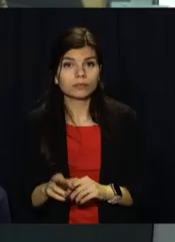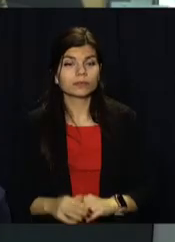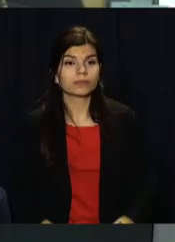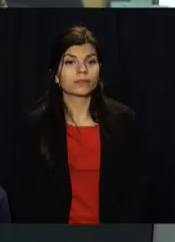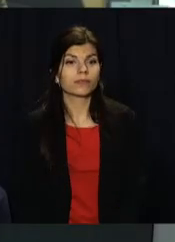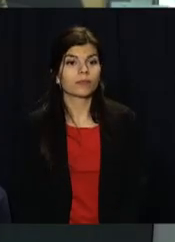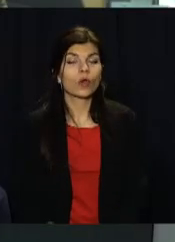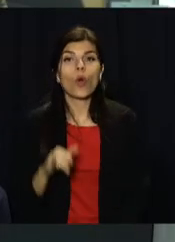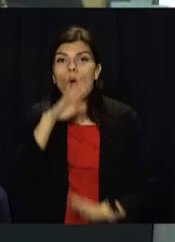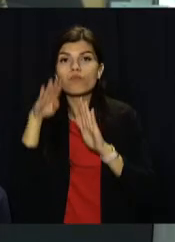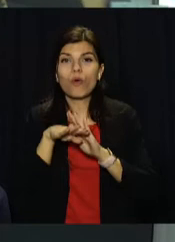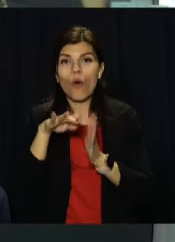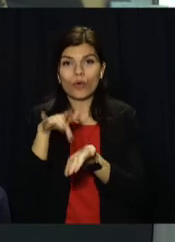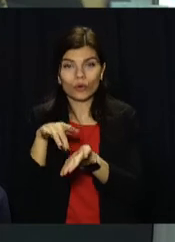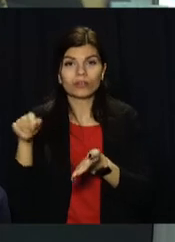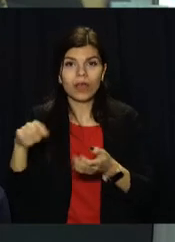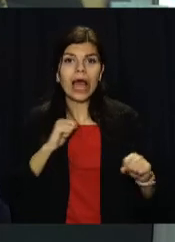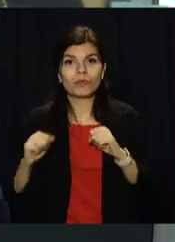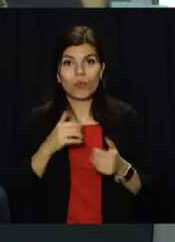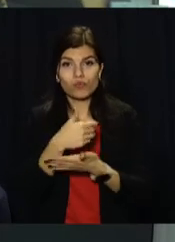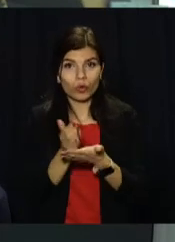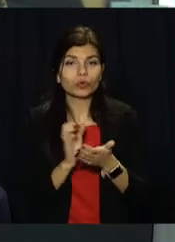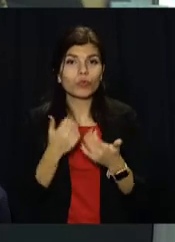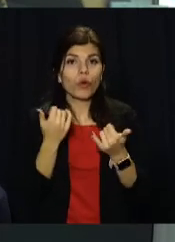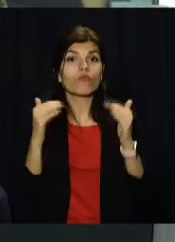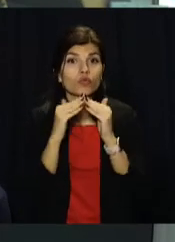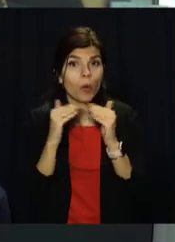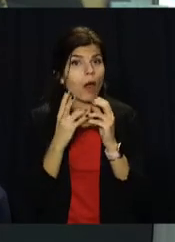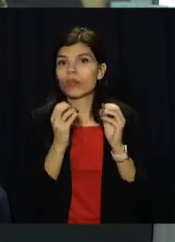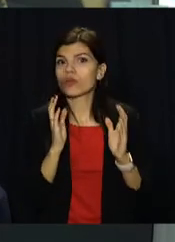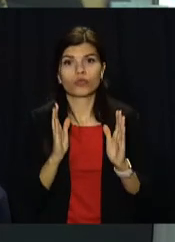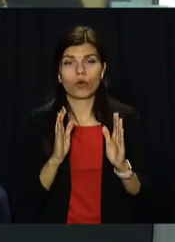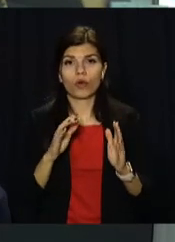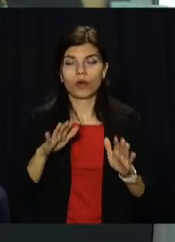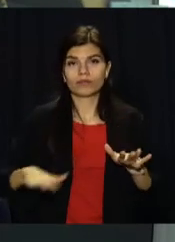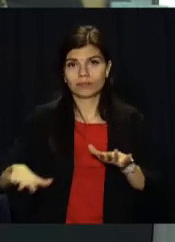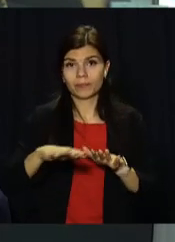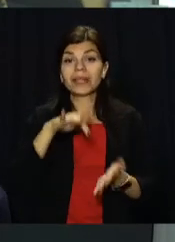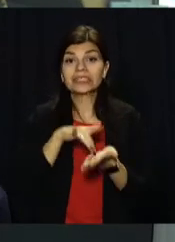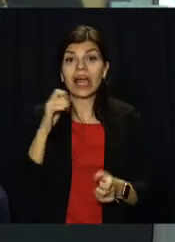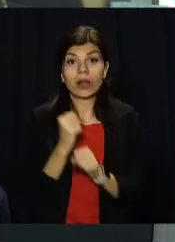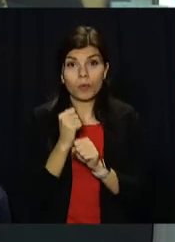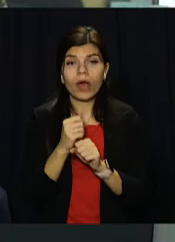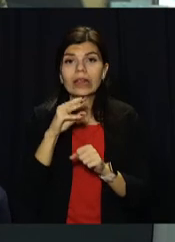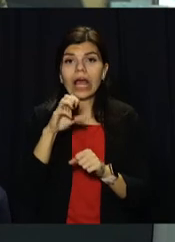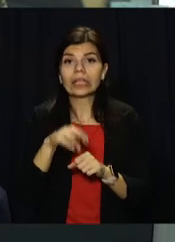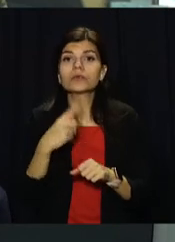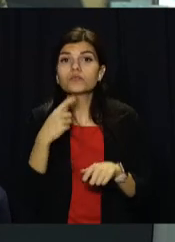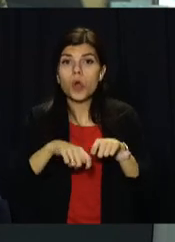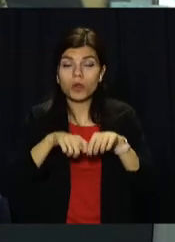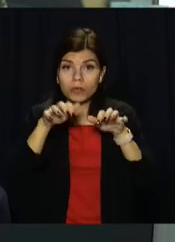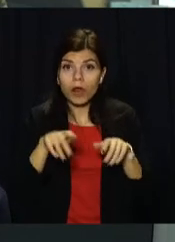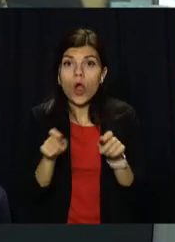У Підгородному адміністративні послуги можна отримати вдома, а не у приміщенні ЦНАПу. Центр працює у тестовому режимі.